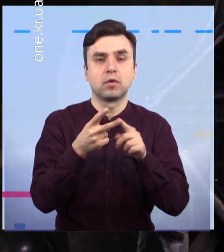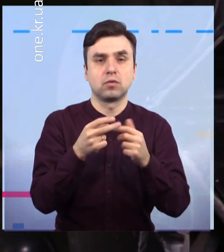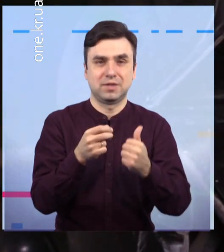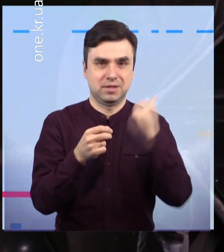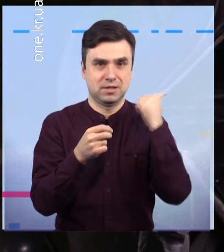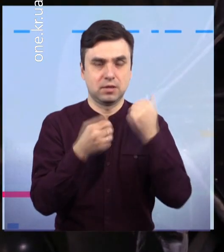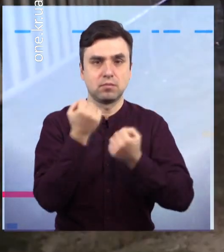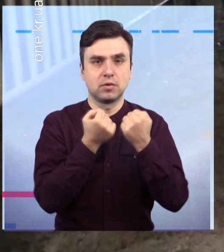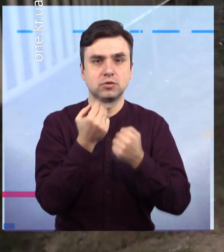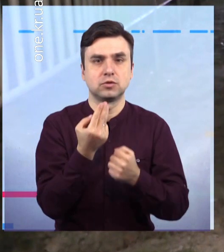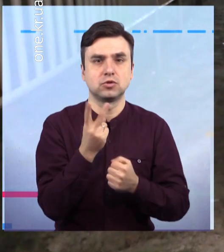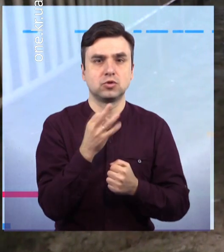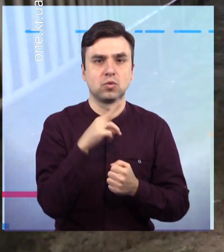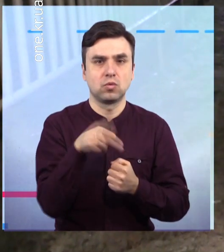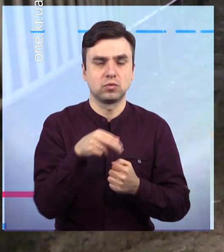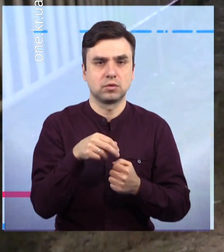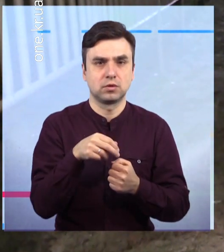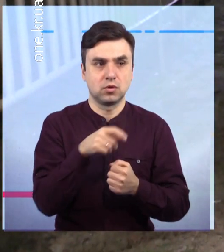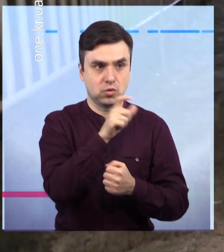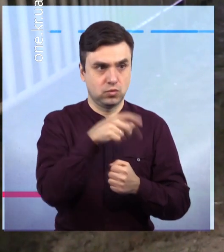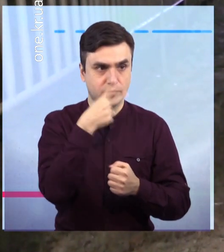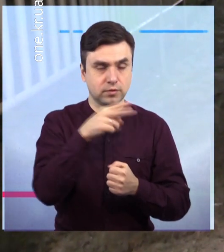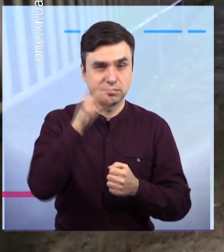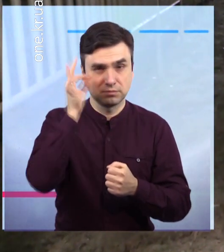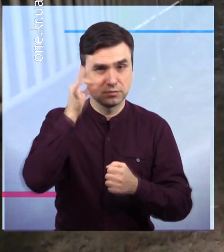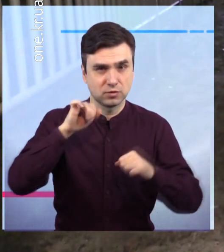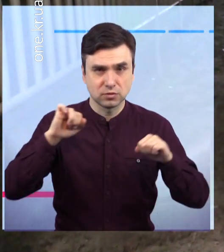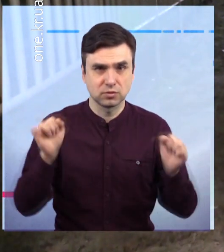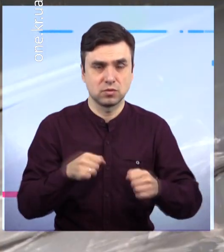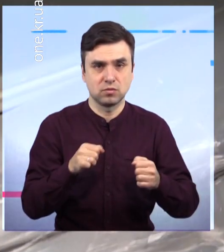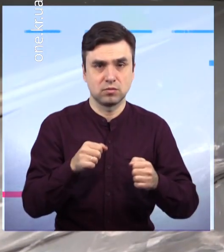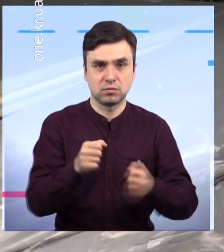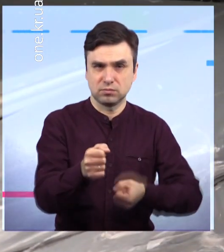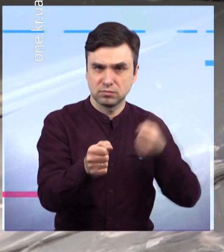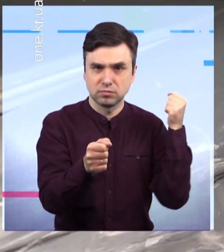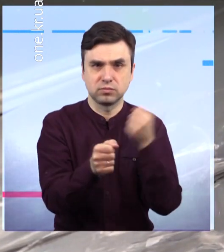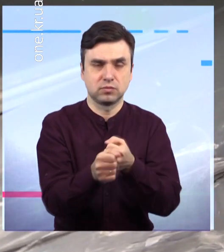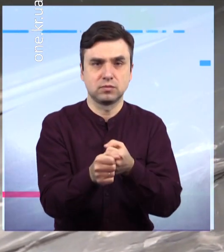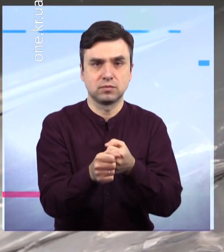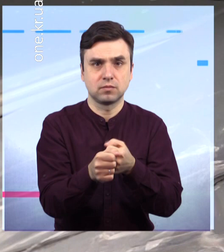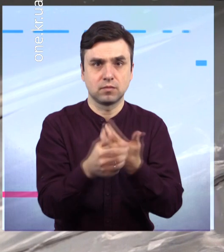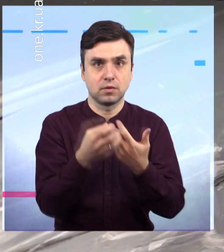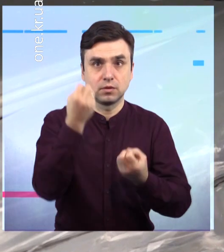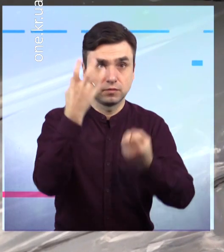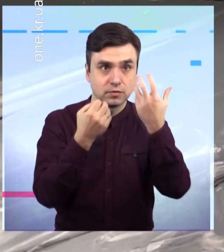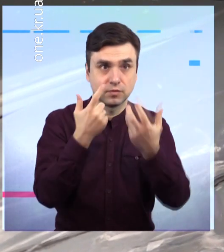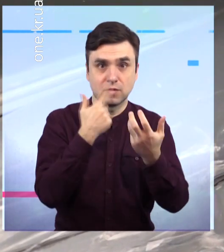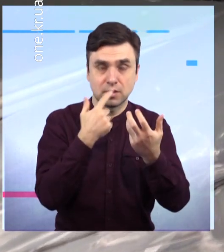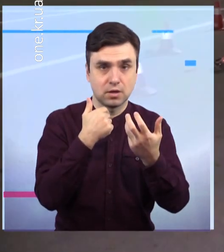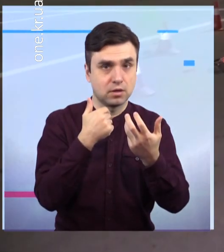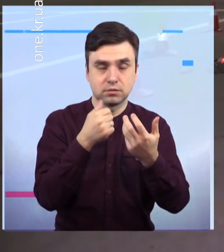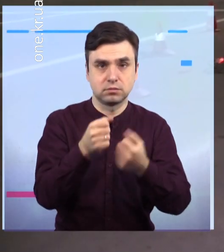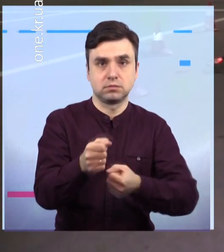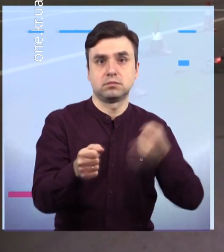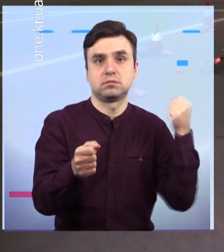автівки. Все це сталося на перехресті вулиць Спаської та проспекту 200-річчя Кривого Рогу. Керманич «Шевроле» їхав в бік